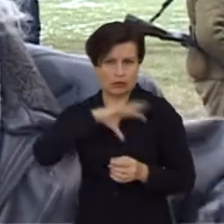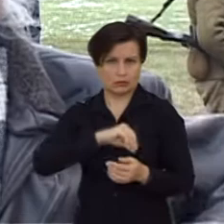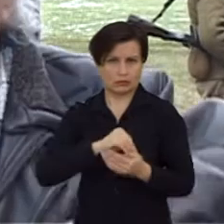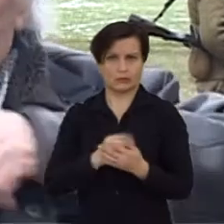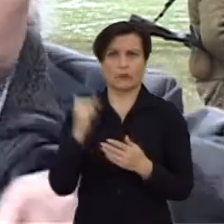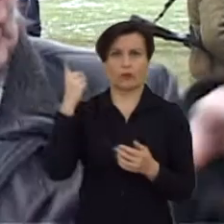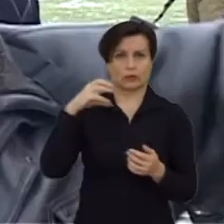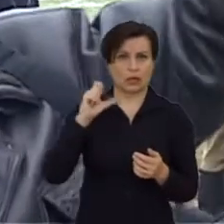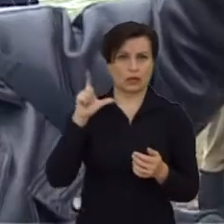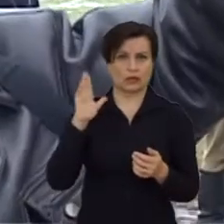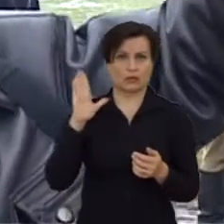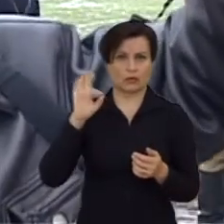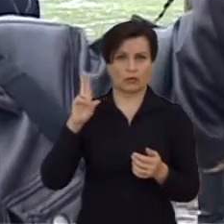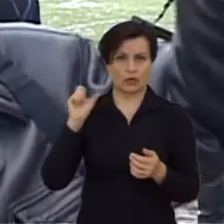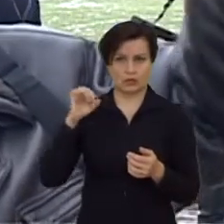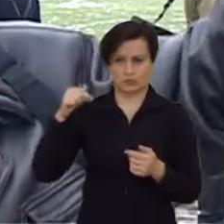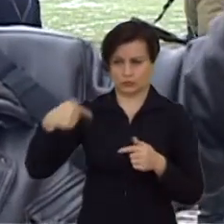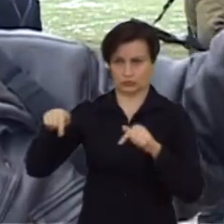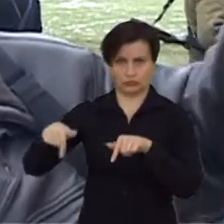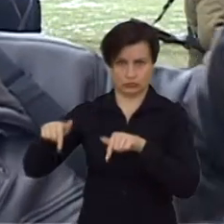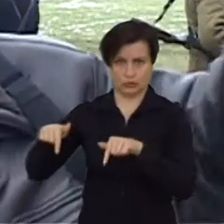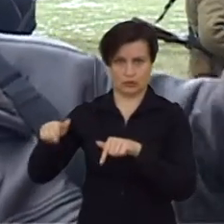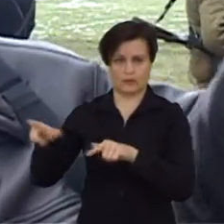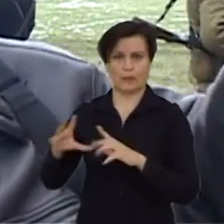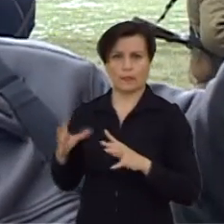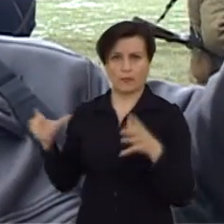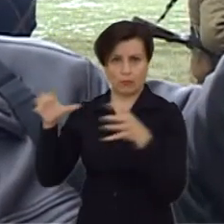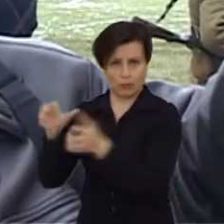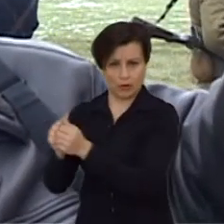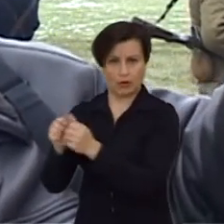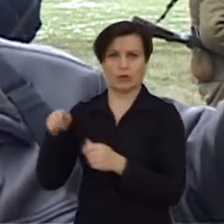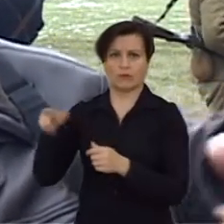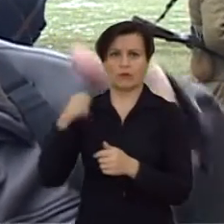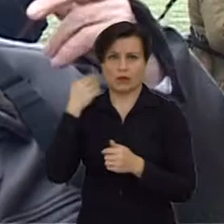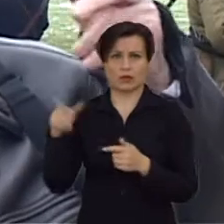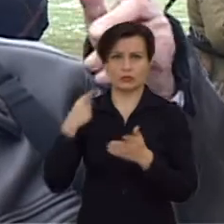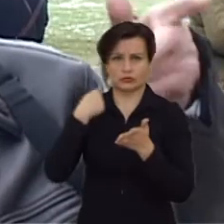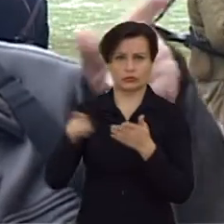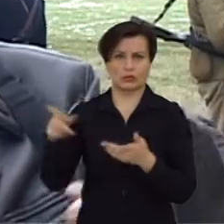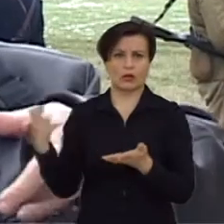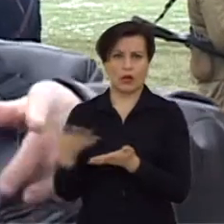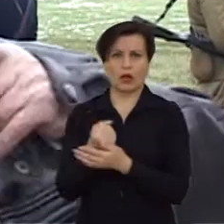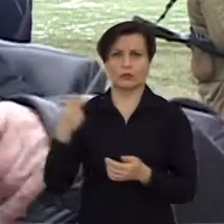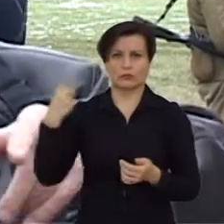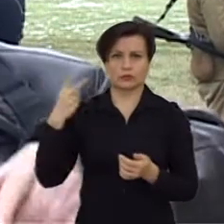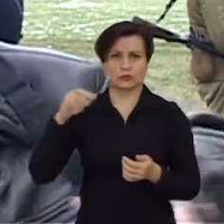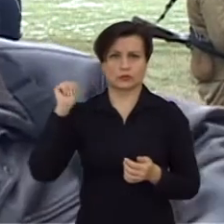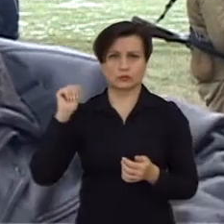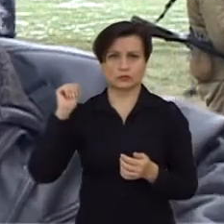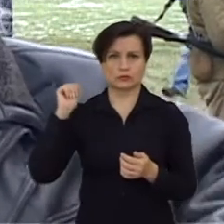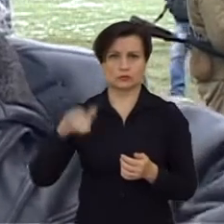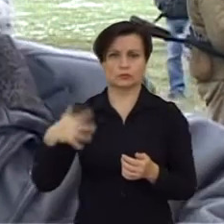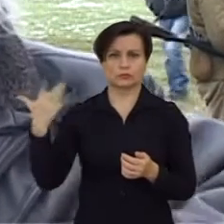užmukėsi. O Dalbukas šitą, kurį čia pagavo ir kuris paskui išdavė, tas gavo 20 tūkstančių, 50